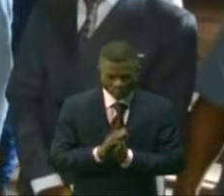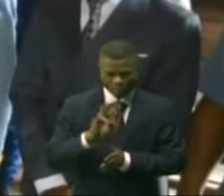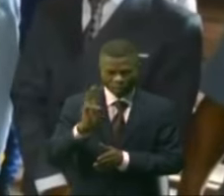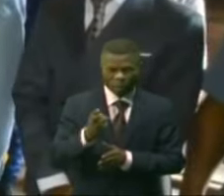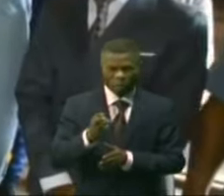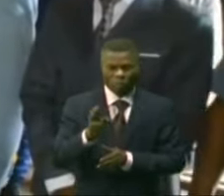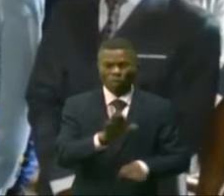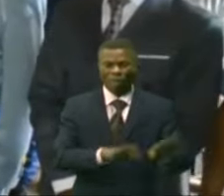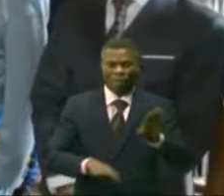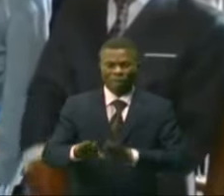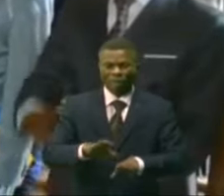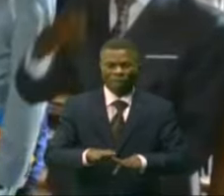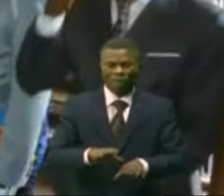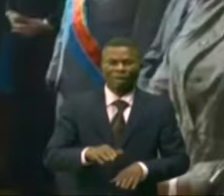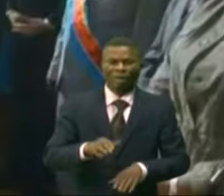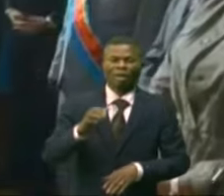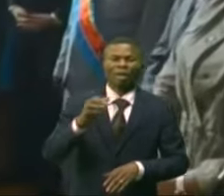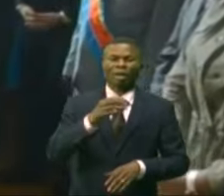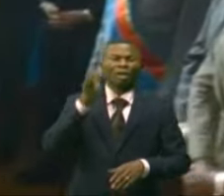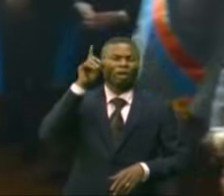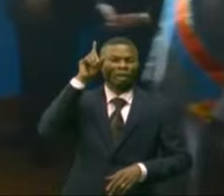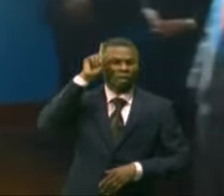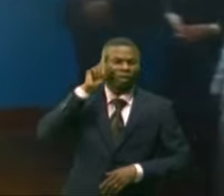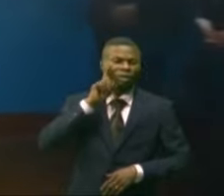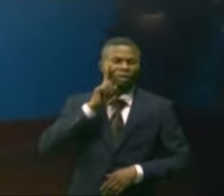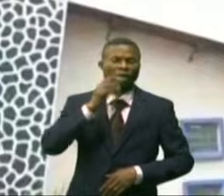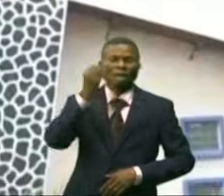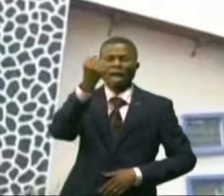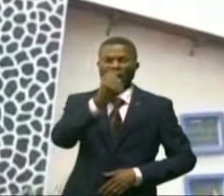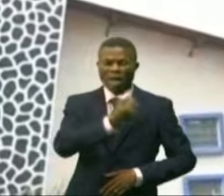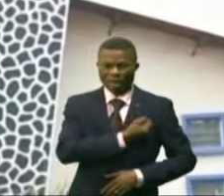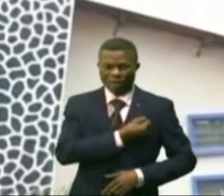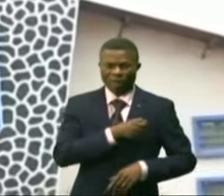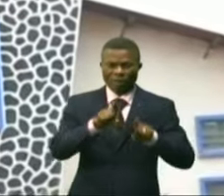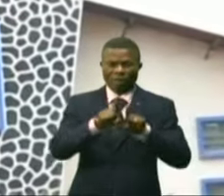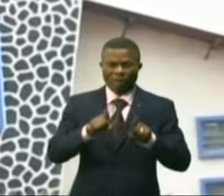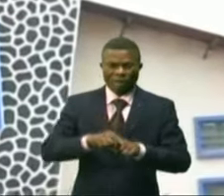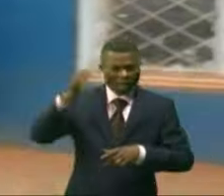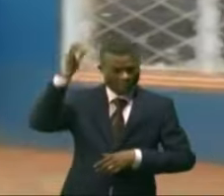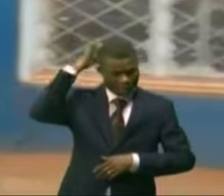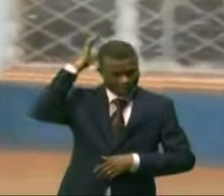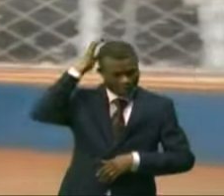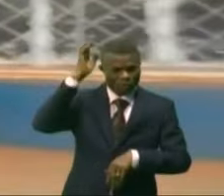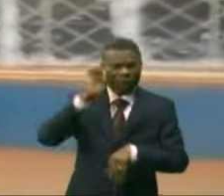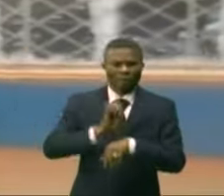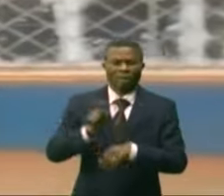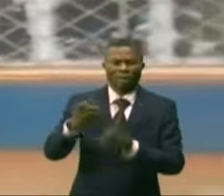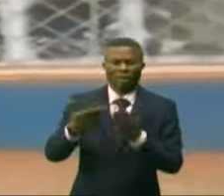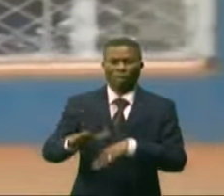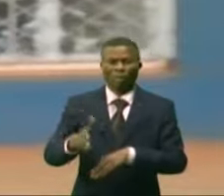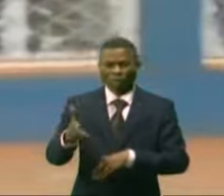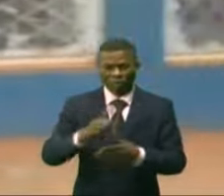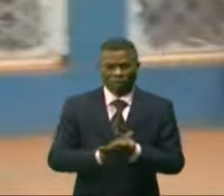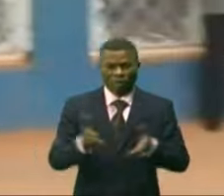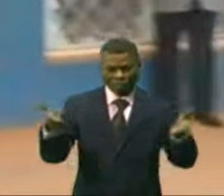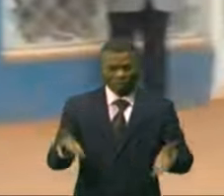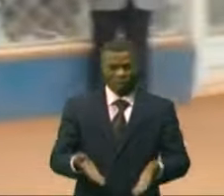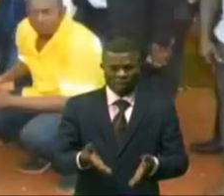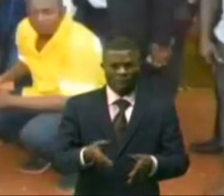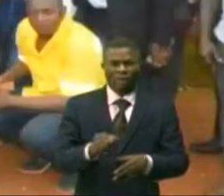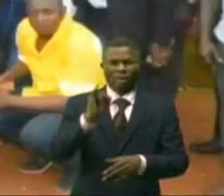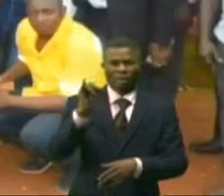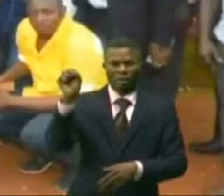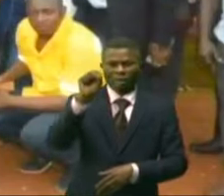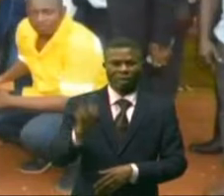de la bienheureuse annuarité et celle de Mgr Julien Davout en la cathédrale catholique. Sa présence à Issyro est un